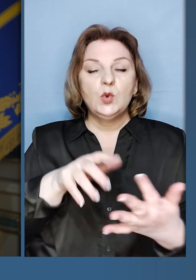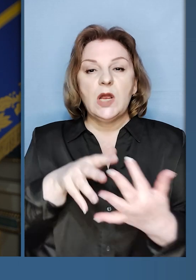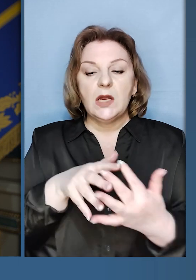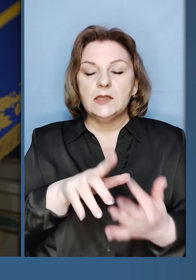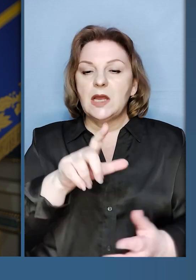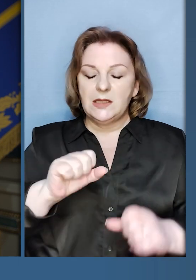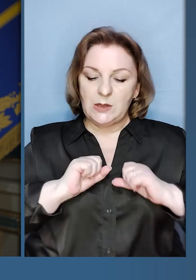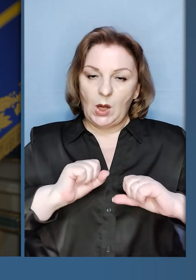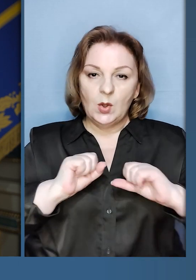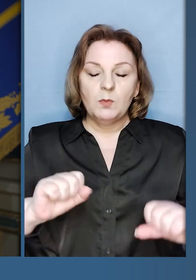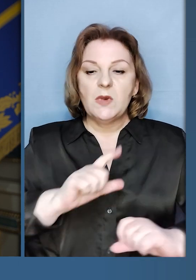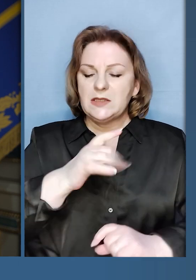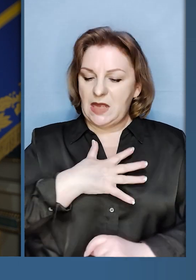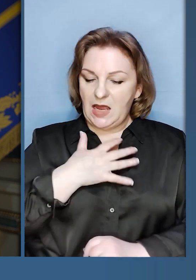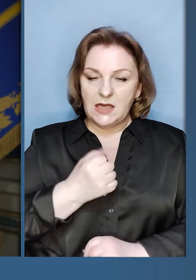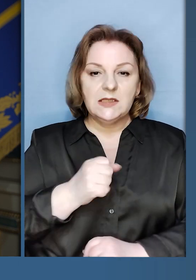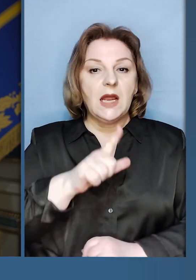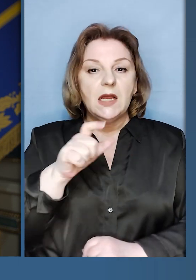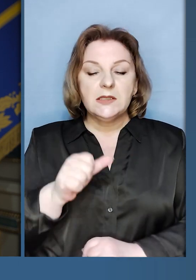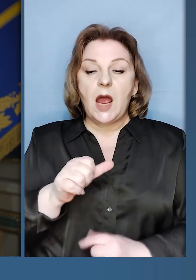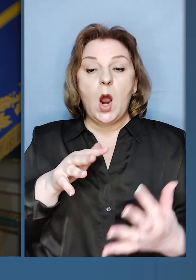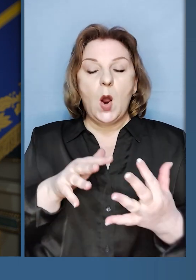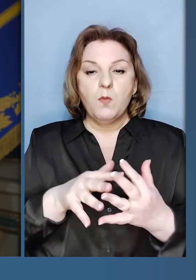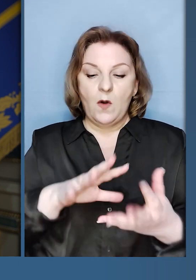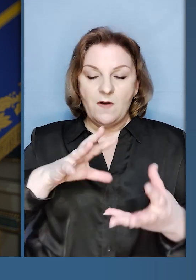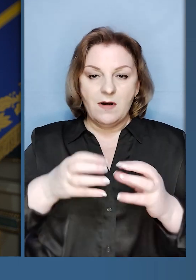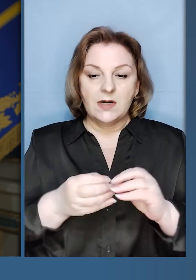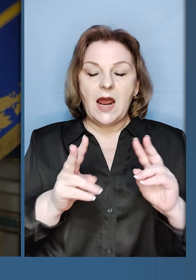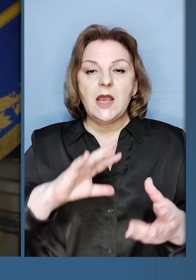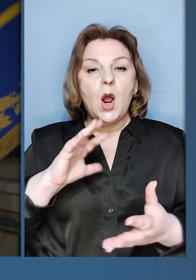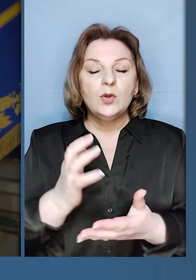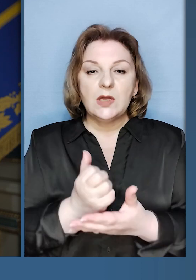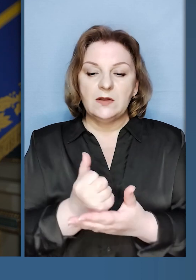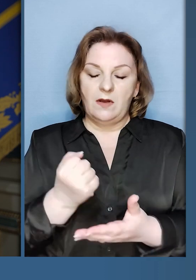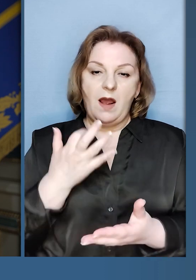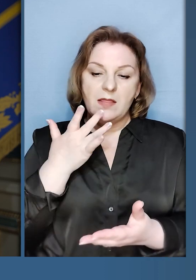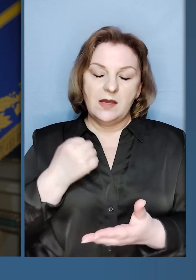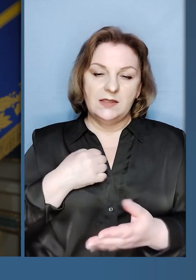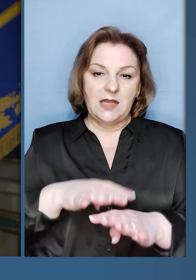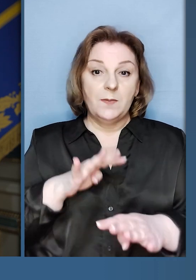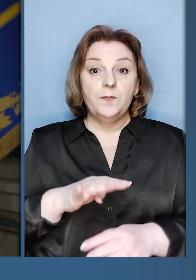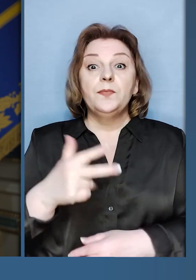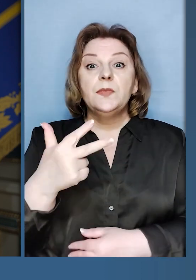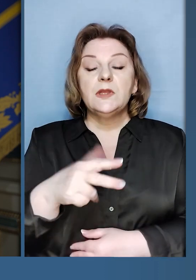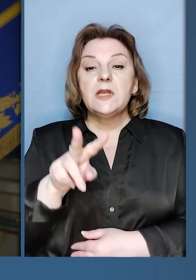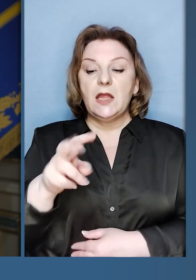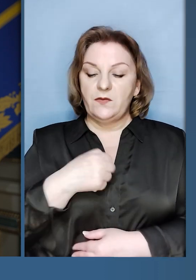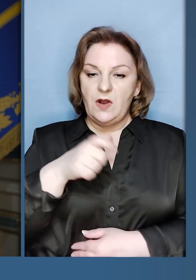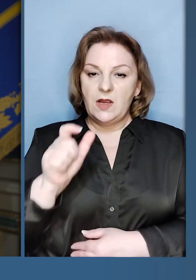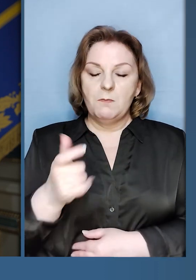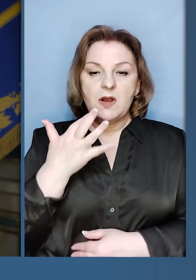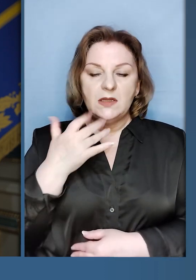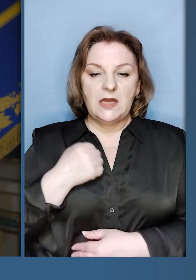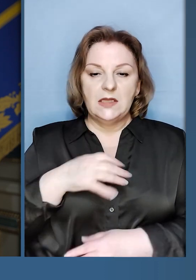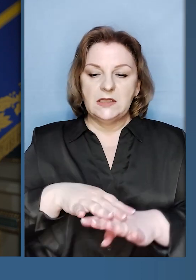участь в боях, за хороблість, за стійкість, за бойовий результат, якого досягає Нацгвардія. 32